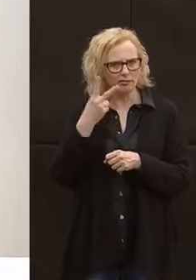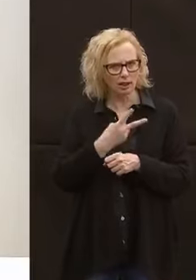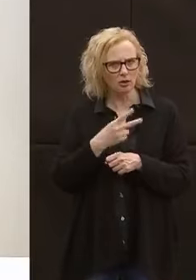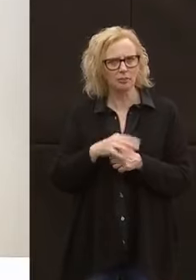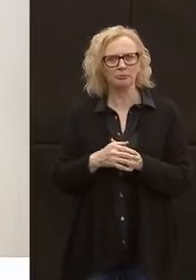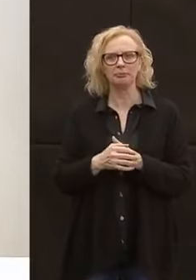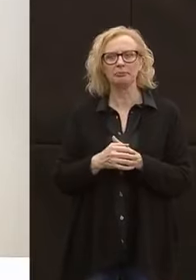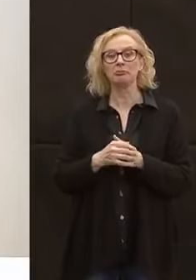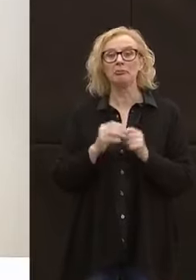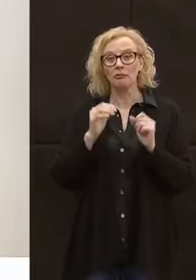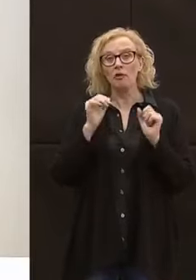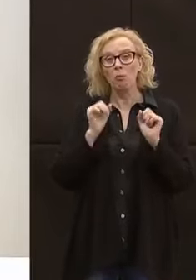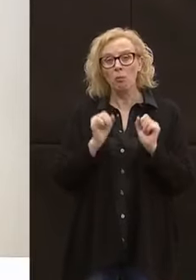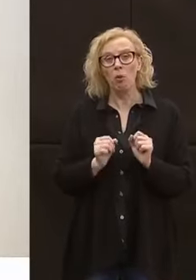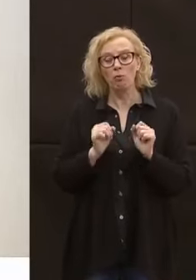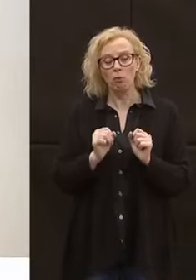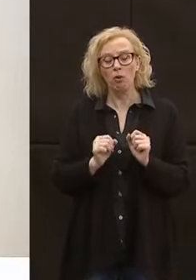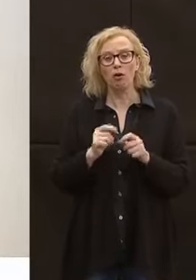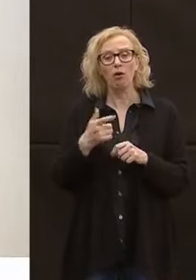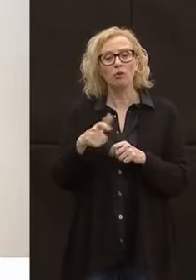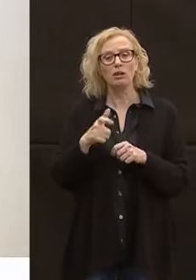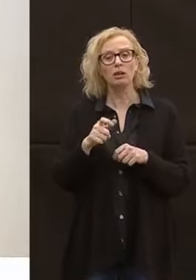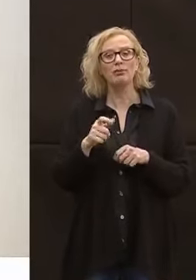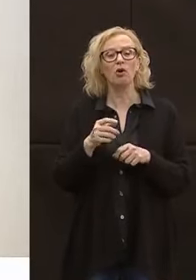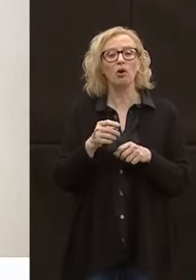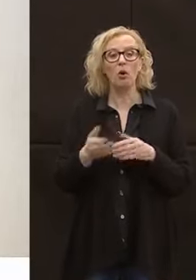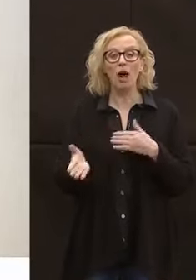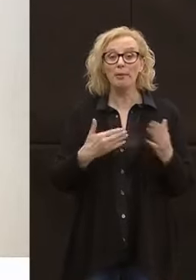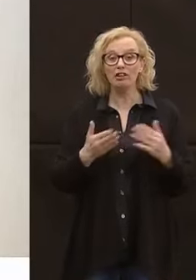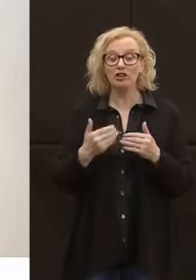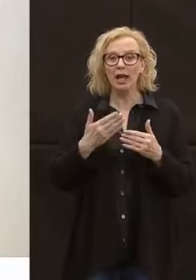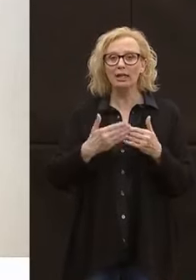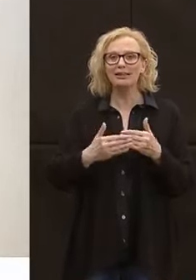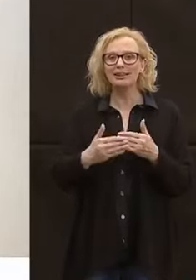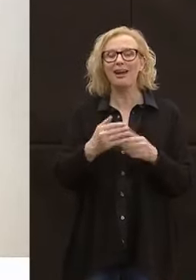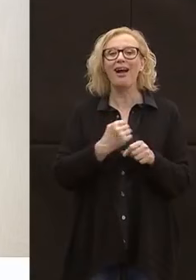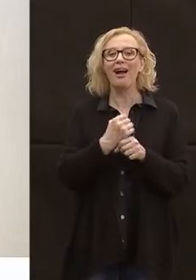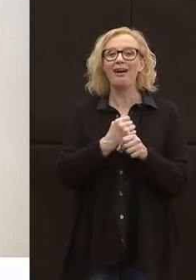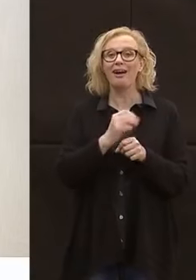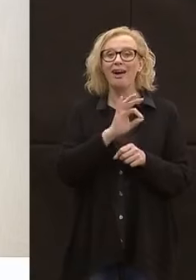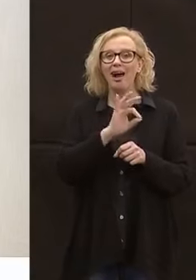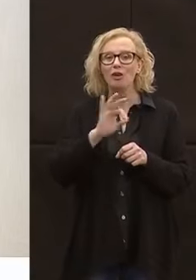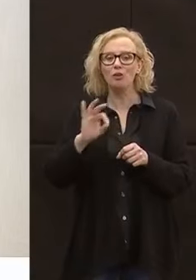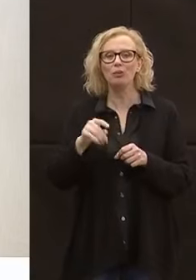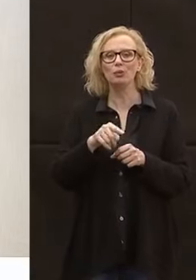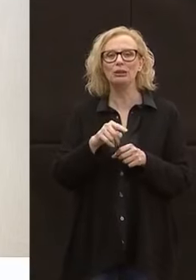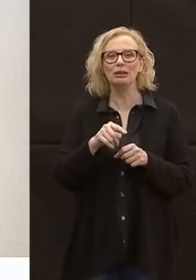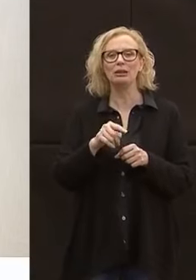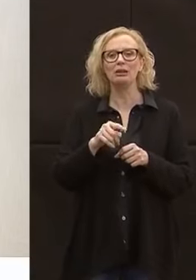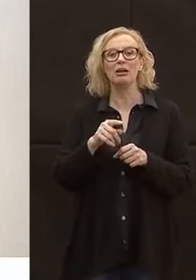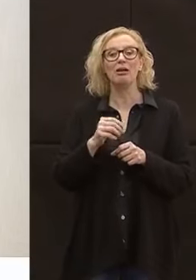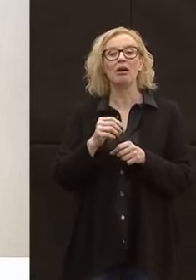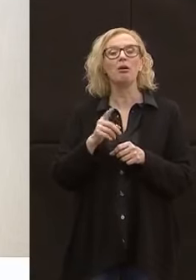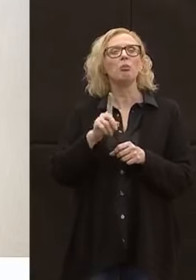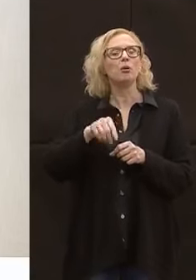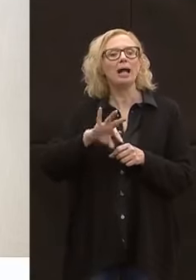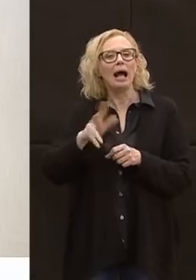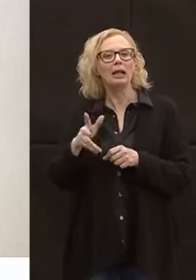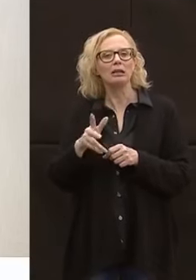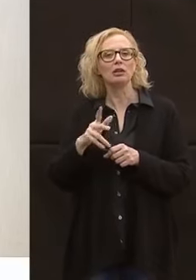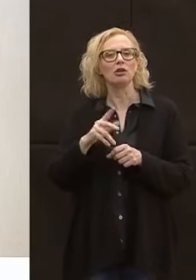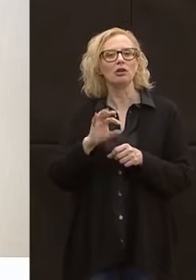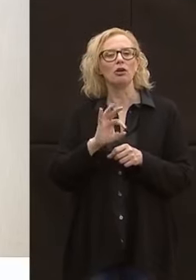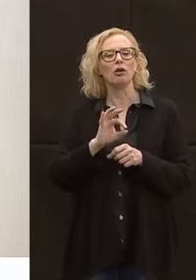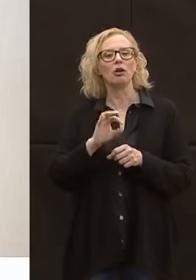E' possibile, da quando è iniziata questa emergenza, alcune tipologie di farmaci, ma anche non di farmaci. Pensiamo ad esempio all